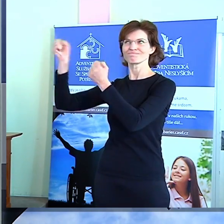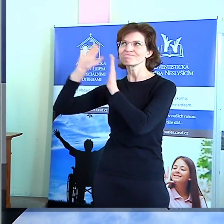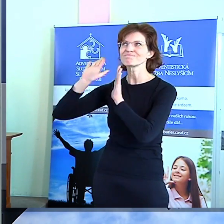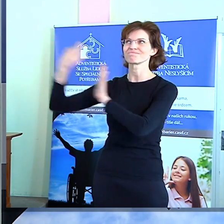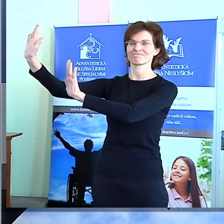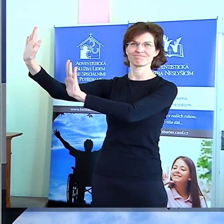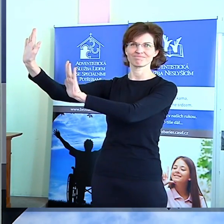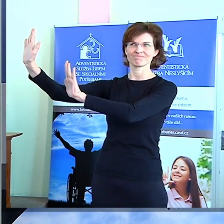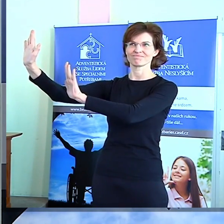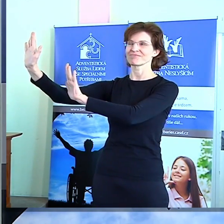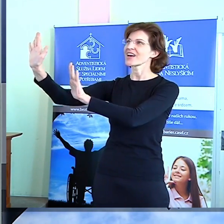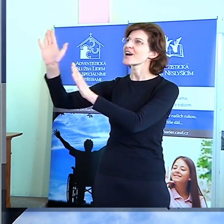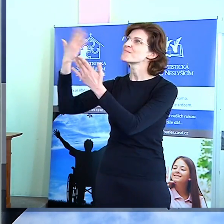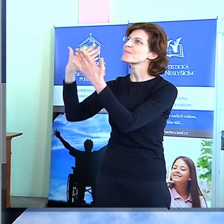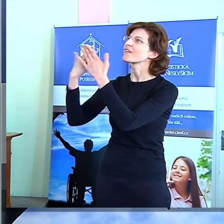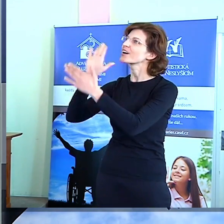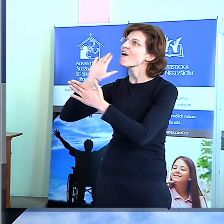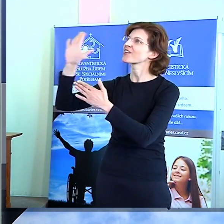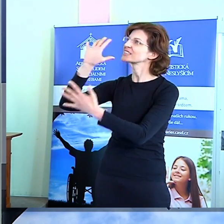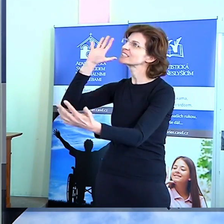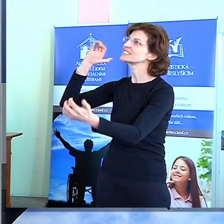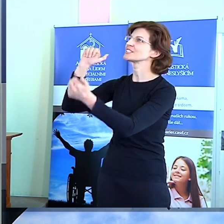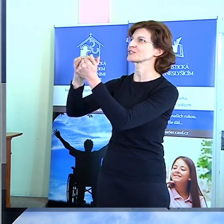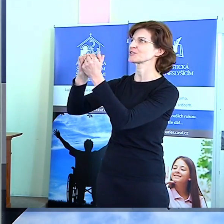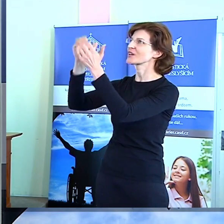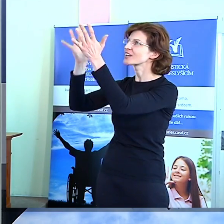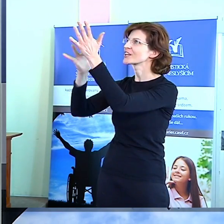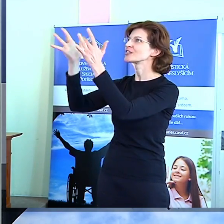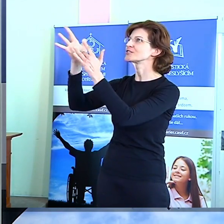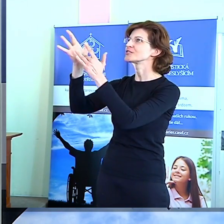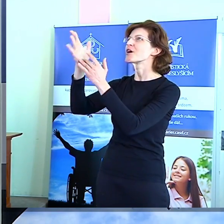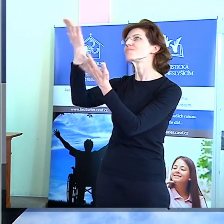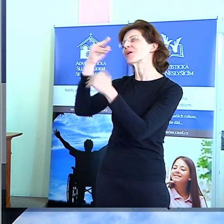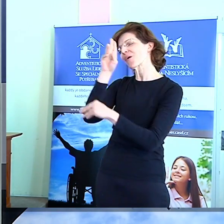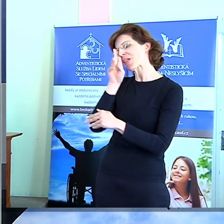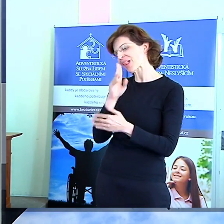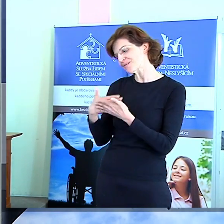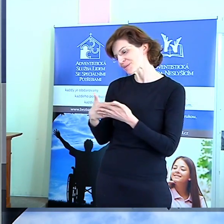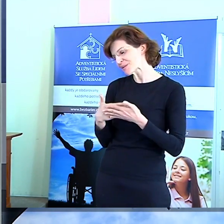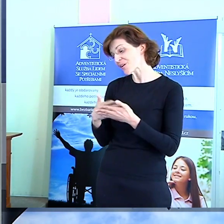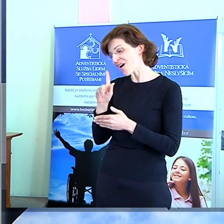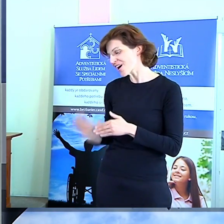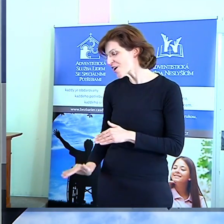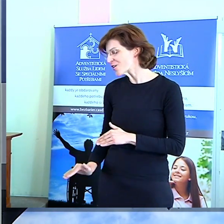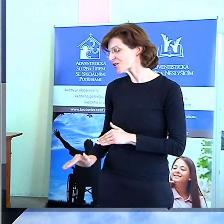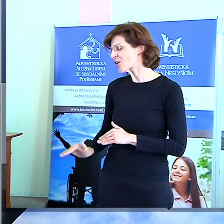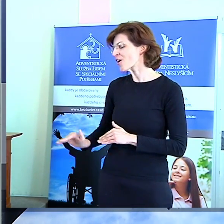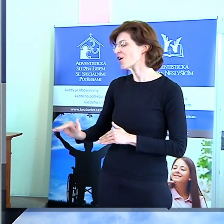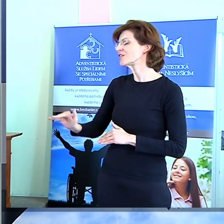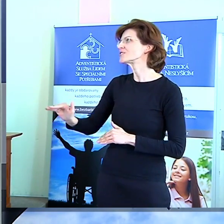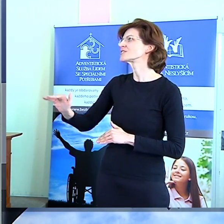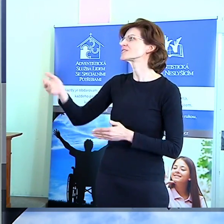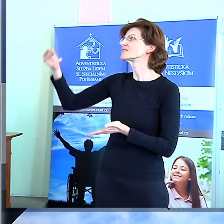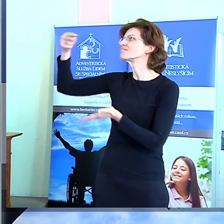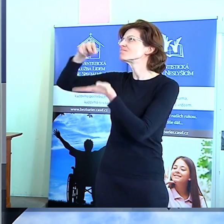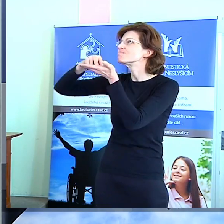jistoty, že Ježíš Kristus, Bůh, vyrostl a je Bohem pro nás, pro každého z